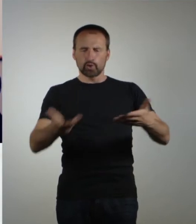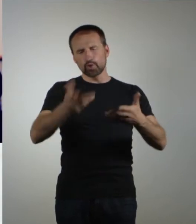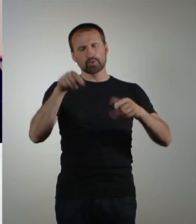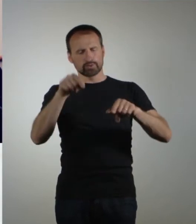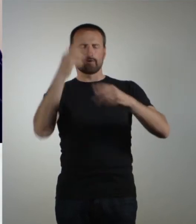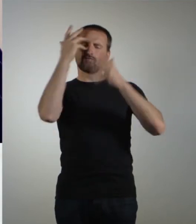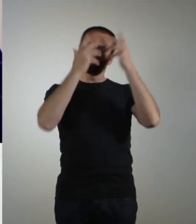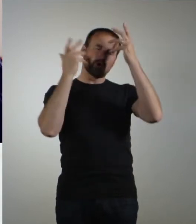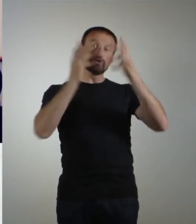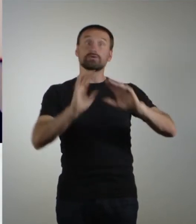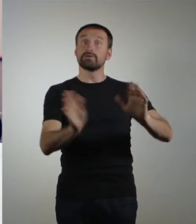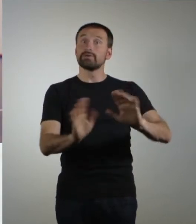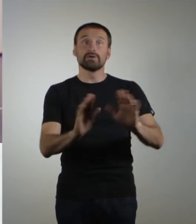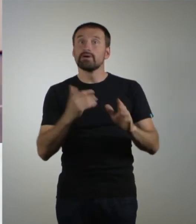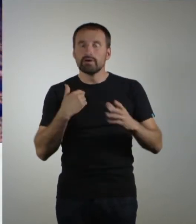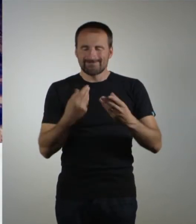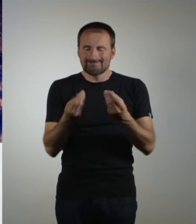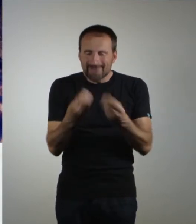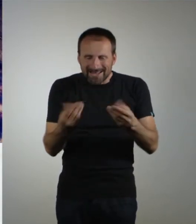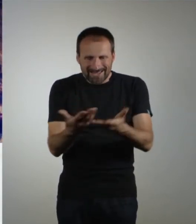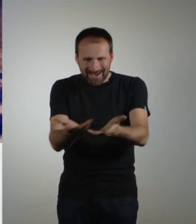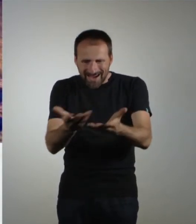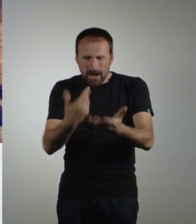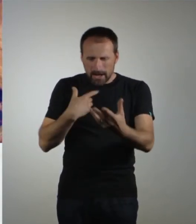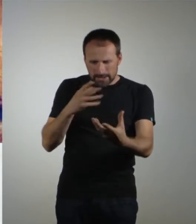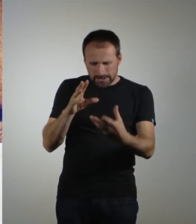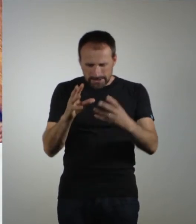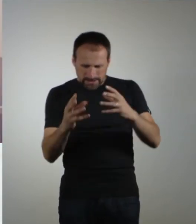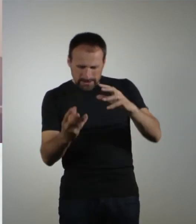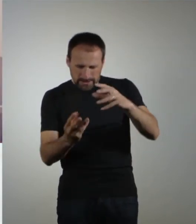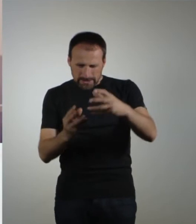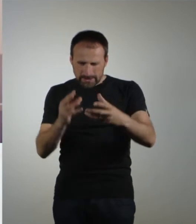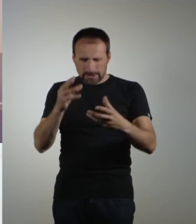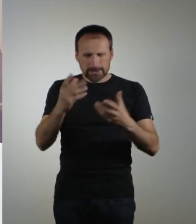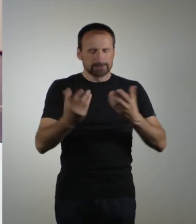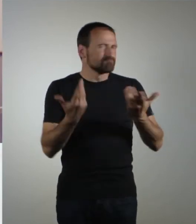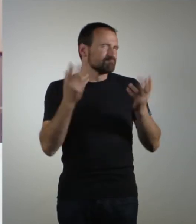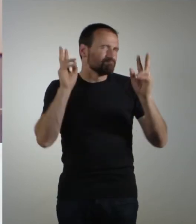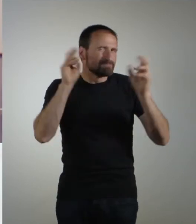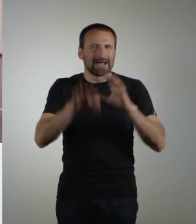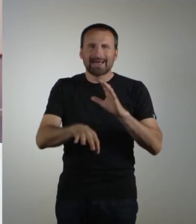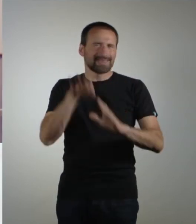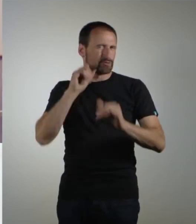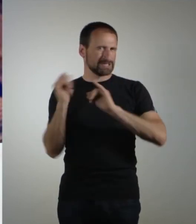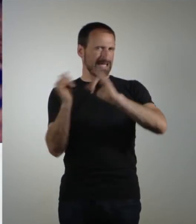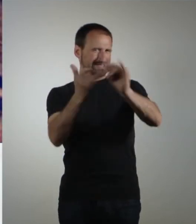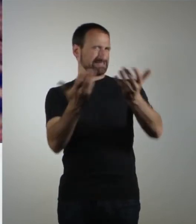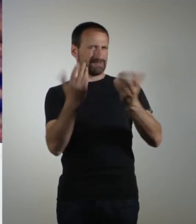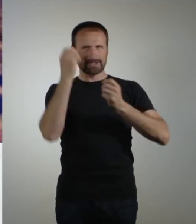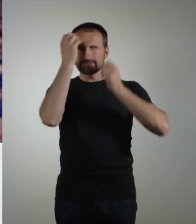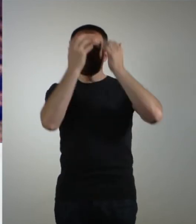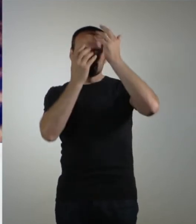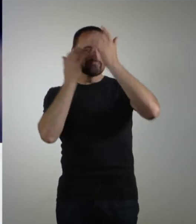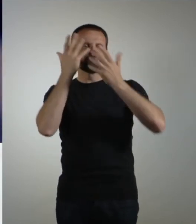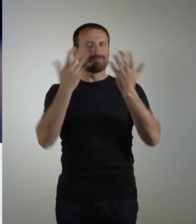und uns vorstellen, wie irgendwas aussehen könnte, sondern wir mit dem Material gemeinsam doch vielleicht auch auf eine Entdeckungsreise gehen, was damit